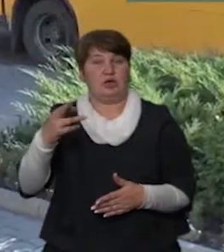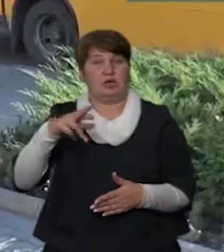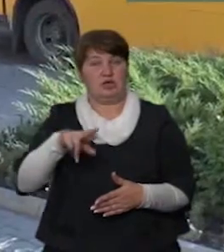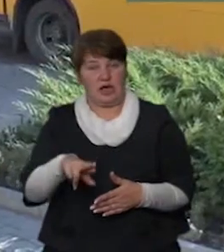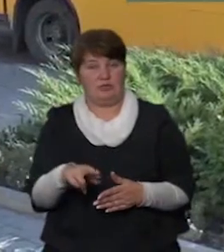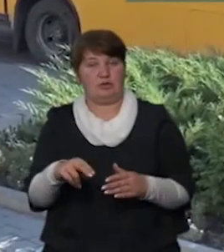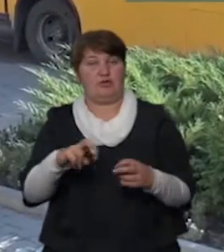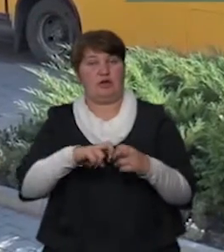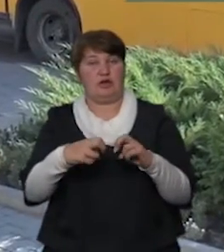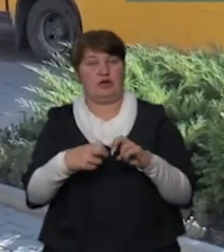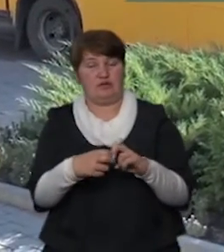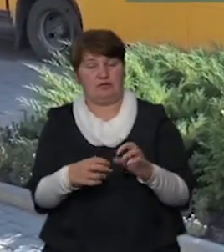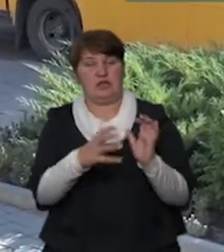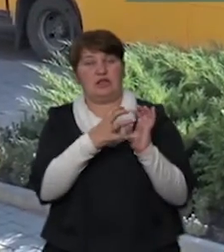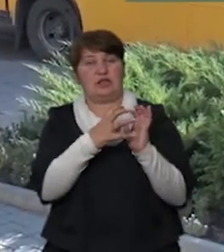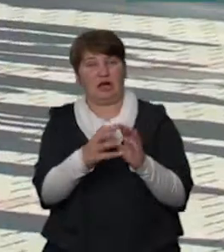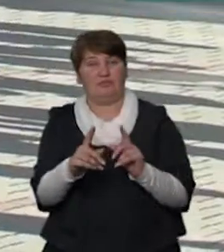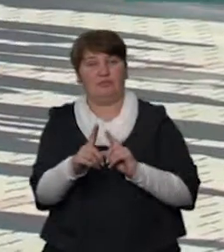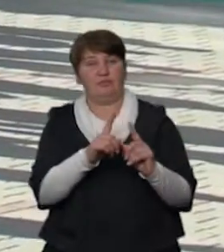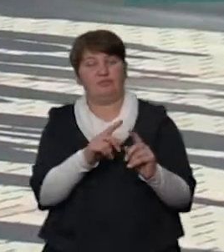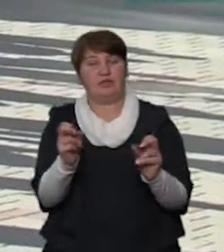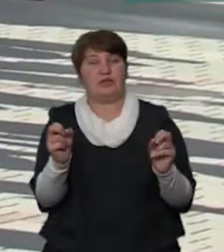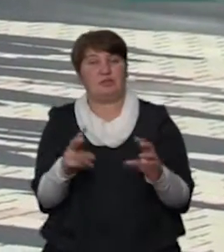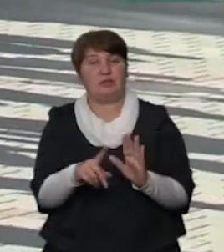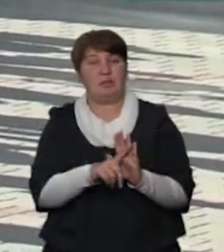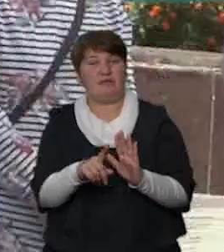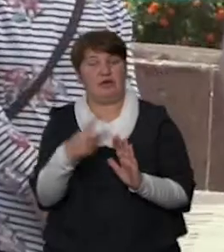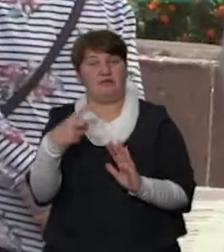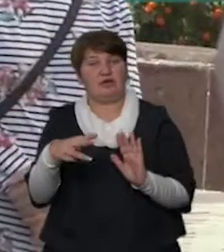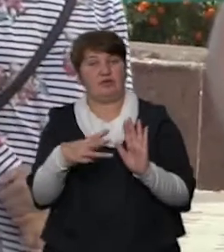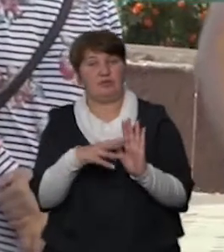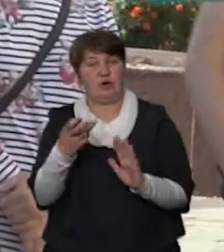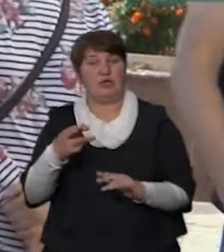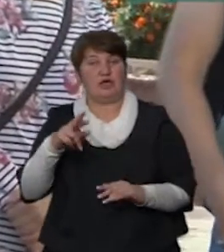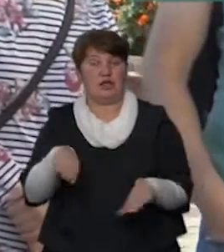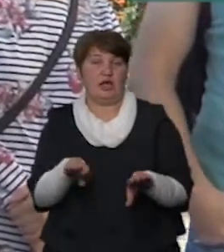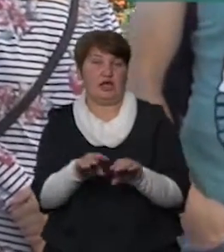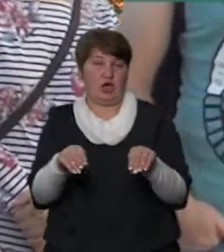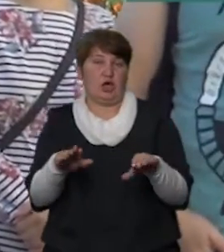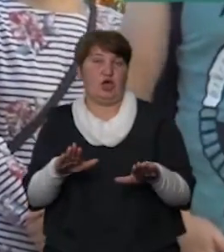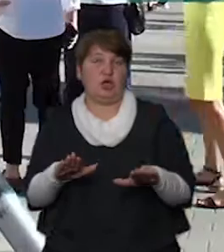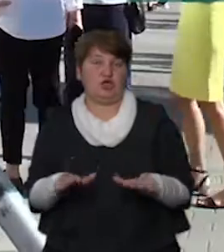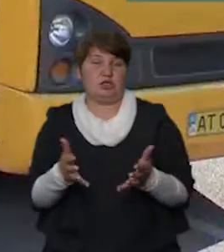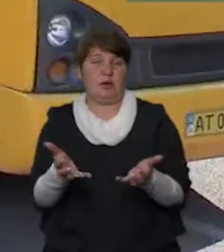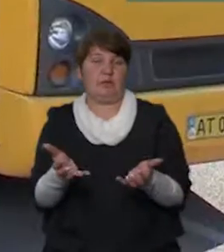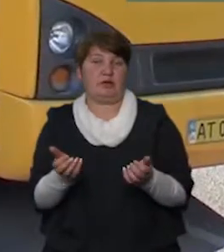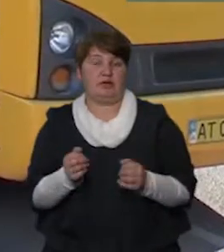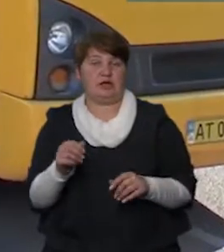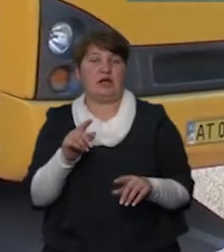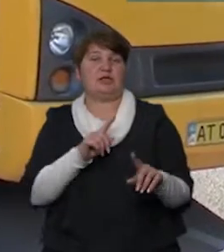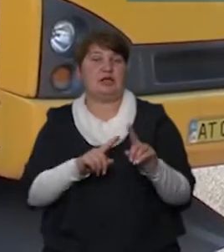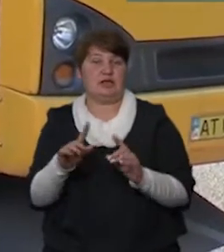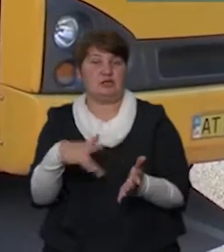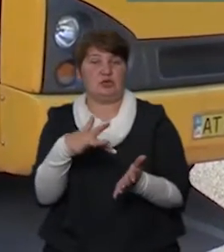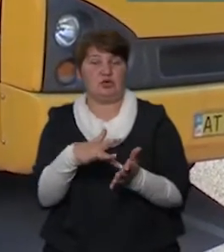транспорт здійснював регулярні спецперевезення. 28 серпня таке рішення ухвалили на засіданні міської комісії з